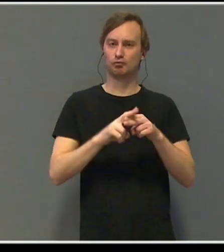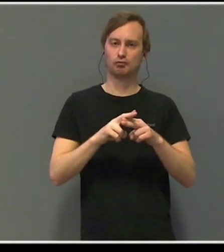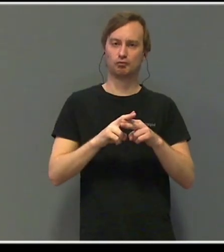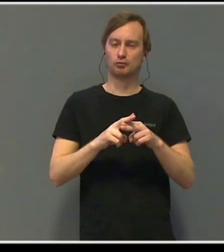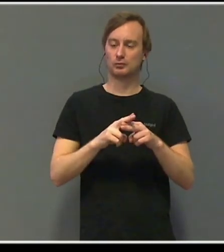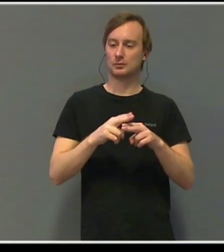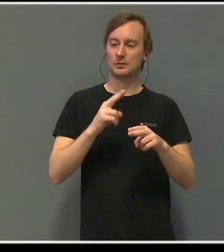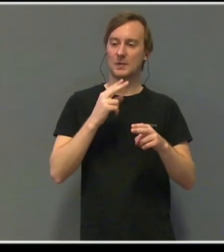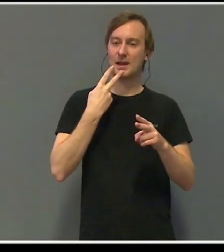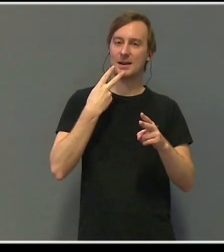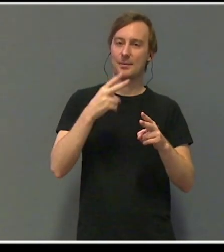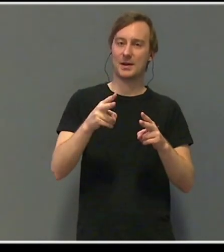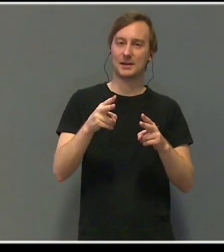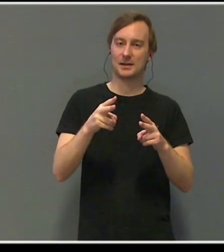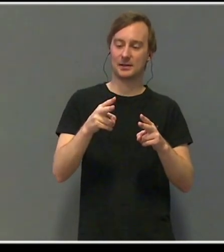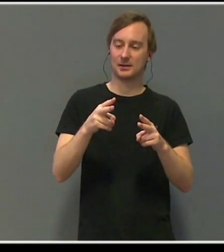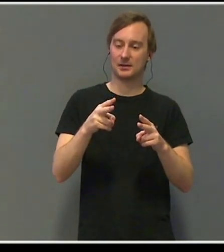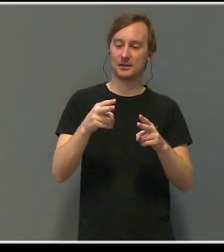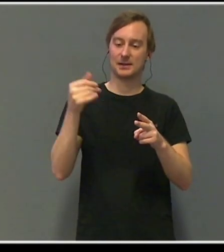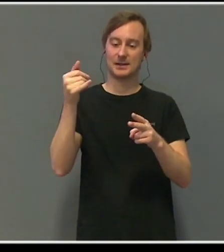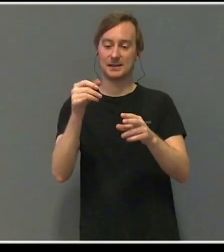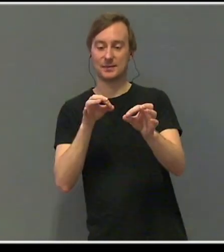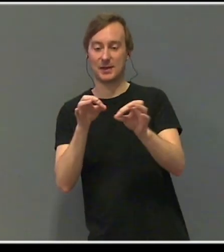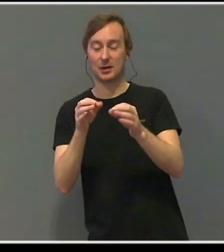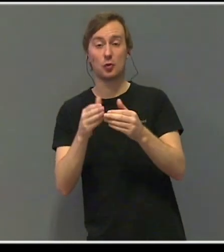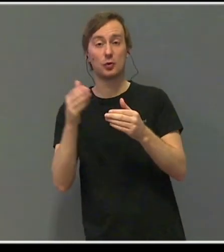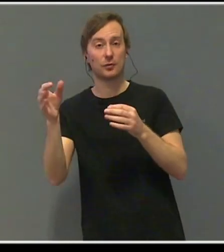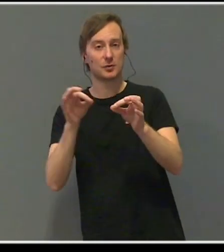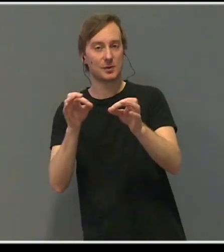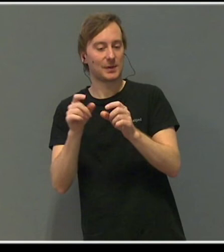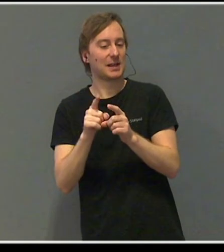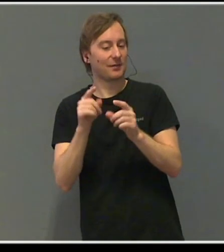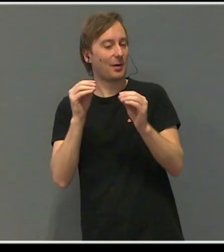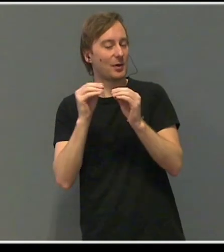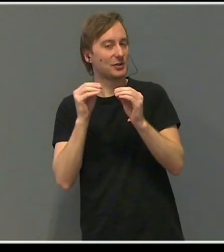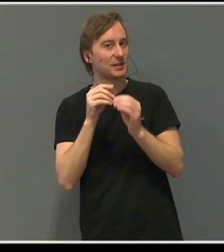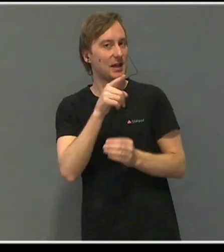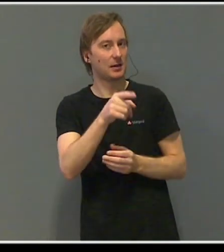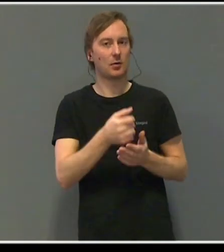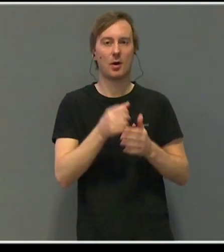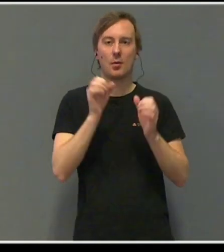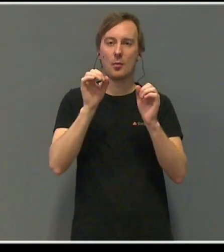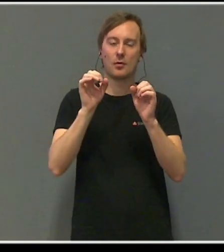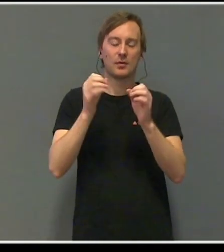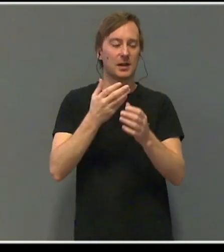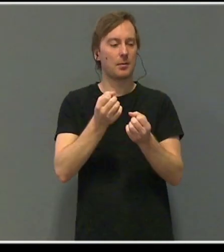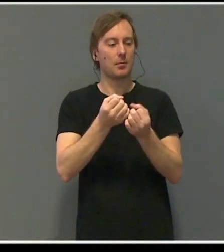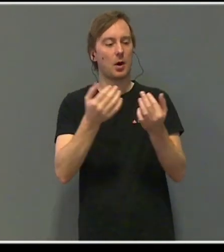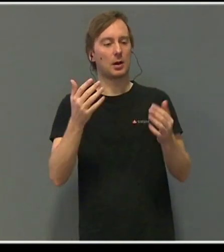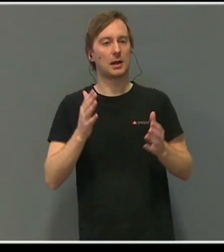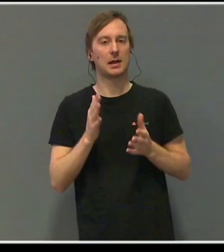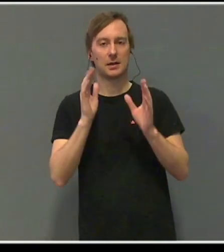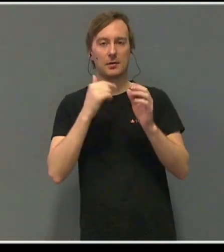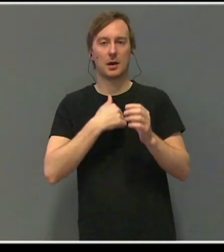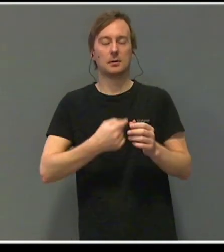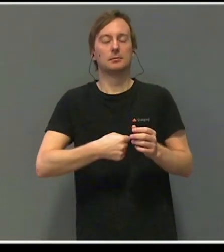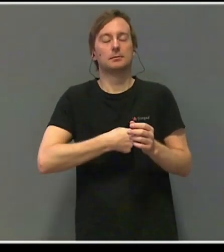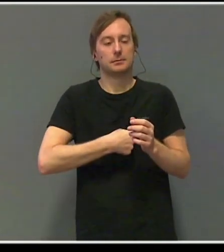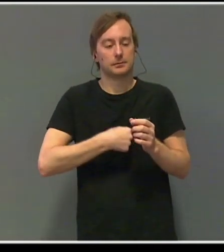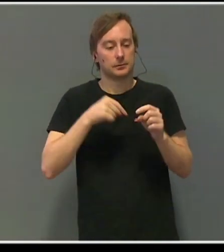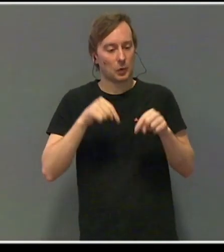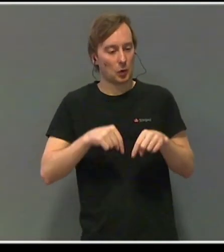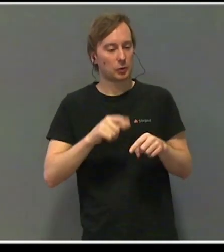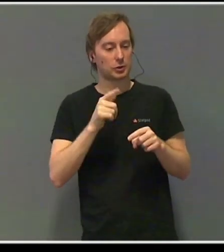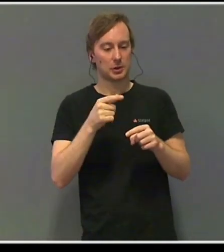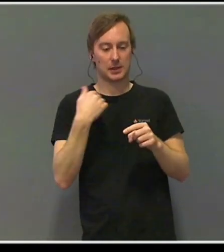passende øyeblikkene både innenfor og utenfor spillet. Han har berørt så mange liv. Meldingen om hans bortgang har truffet meg hardt. Jeg har